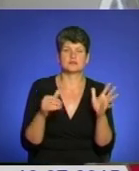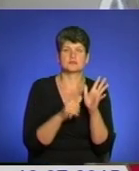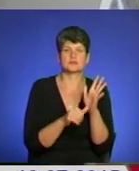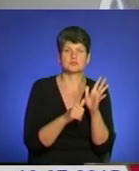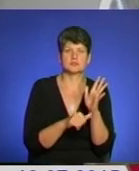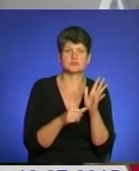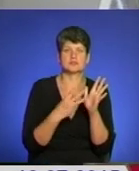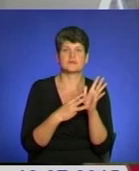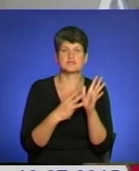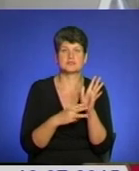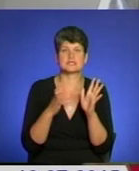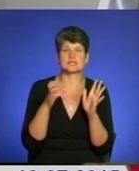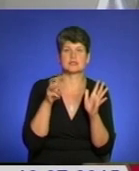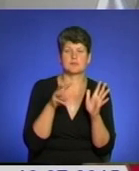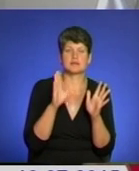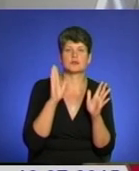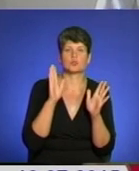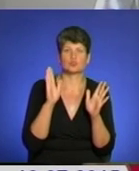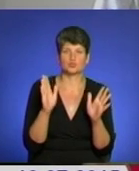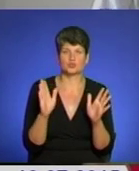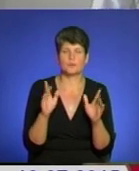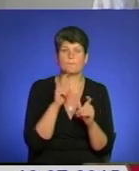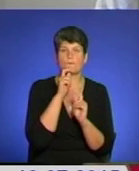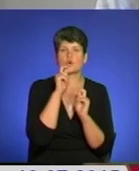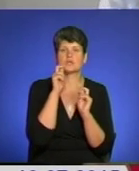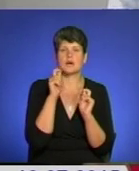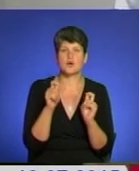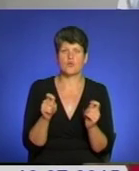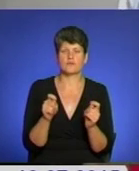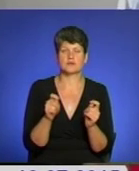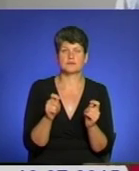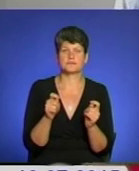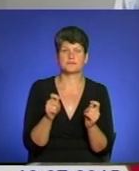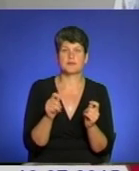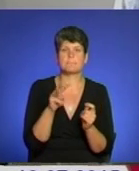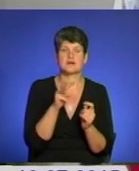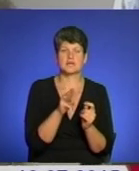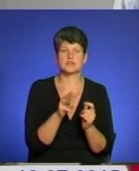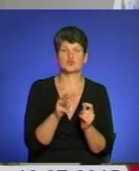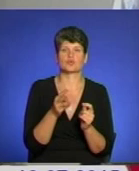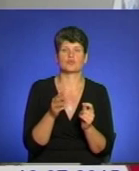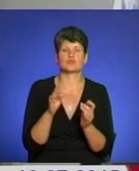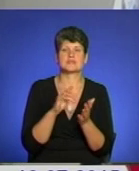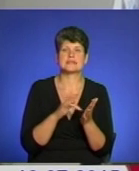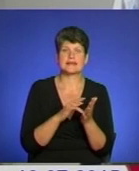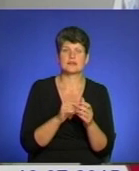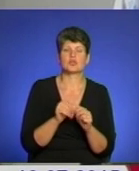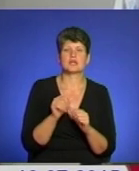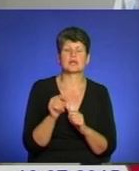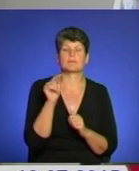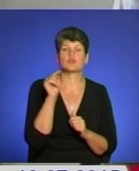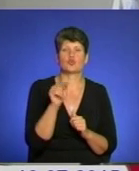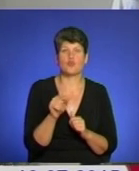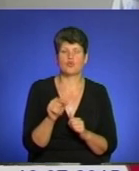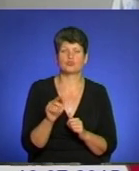на 800 см будуть подаровані безпосередньо Марійському центру. І крім того, ще